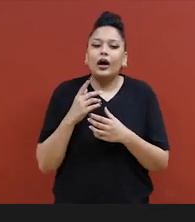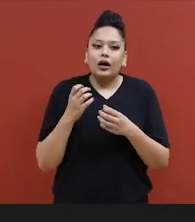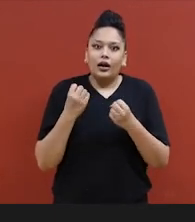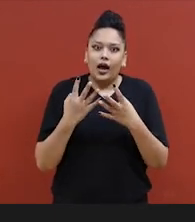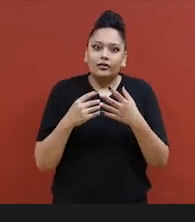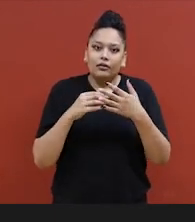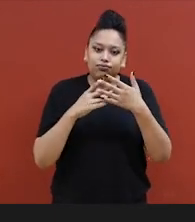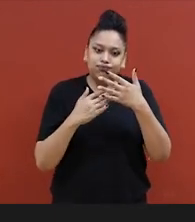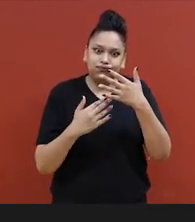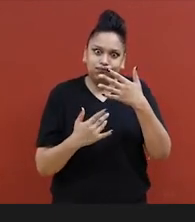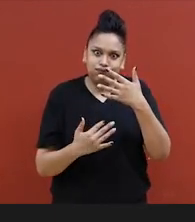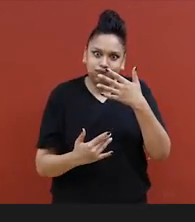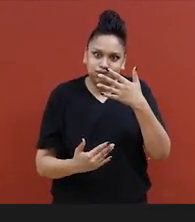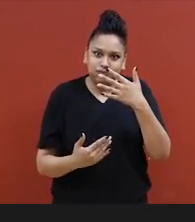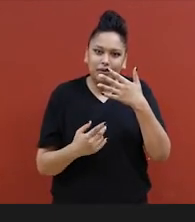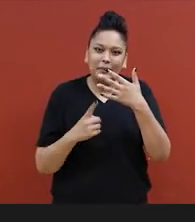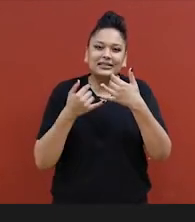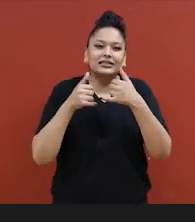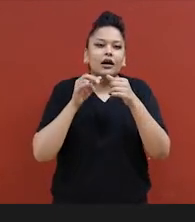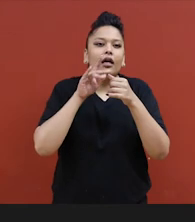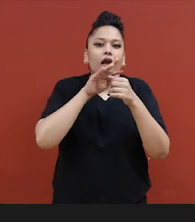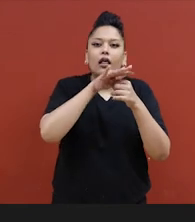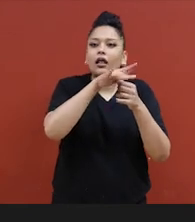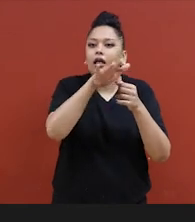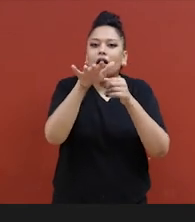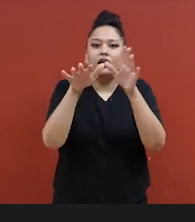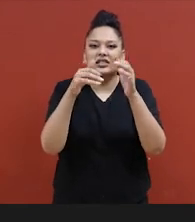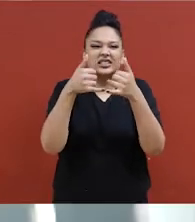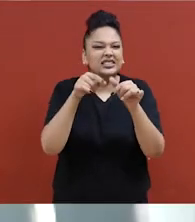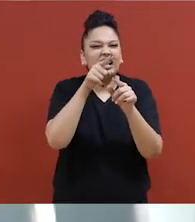mais il est toujours sur Internet. Pour toujours.